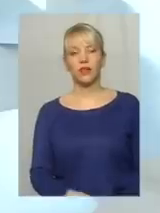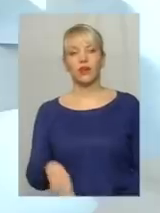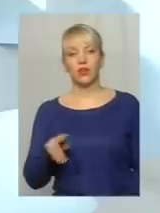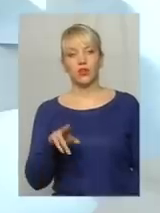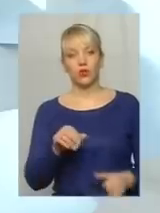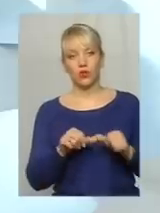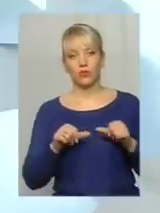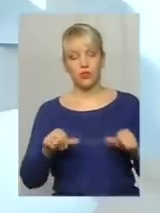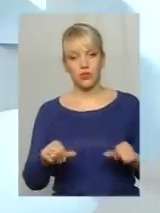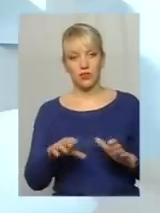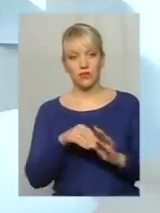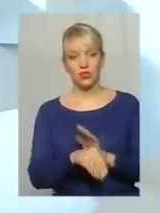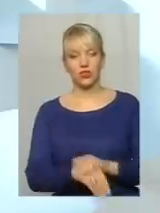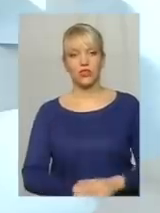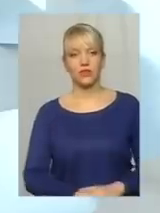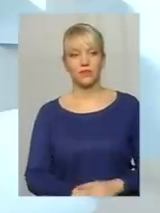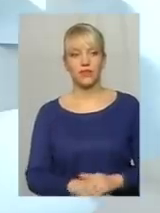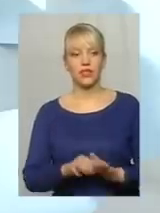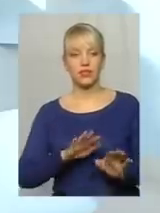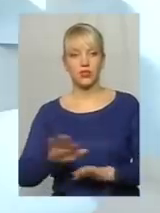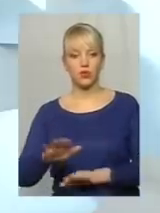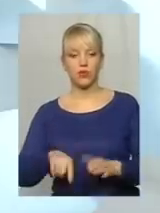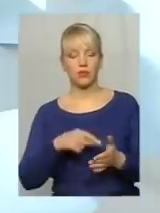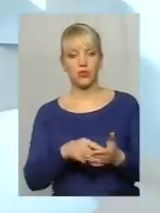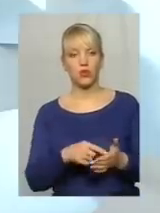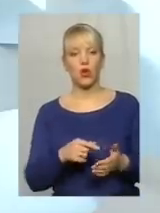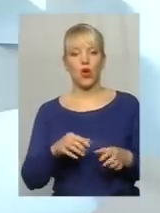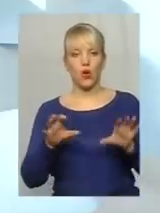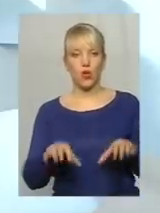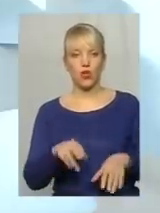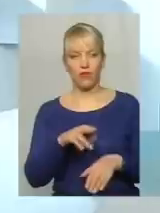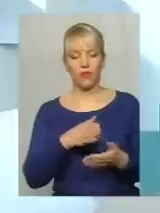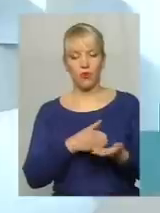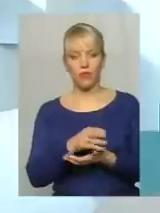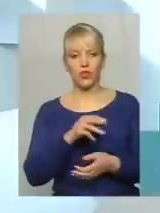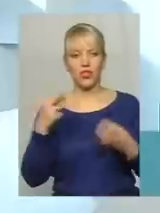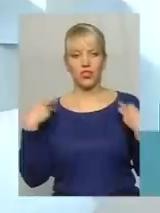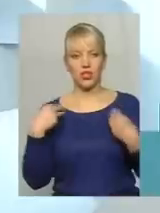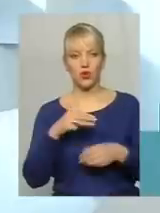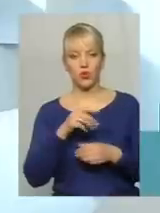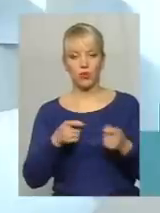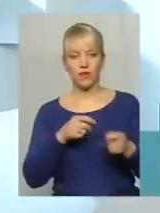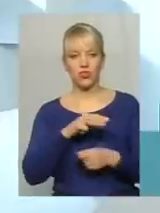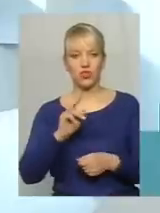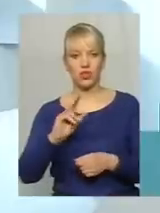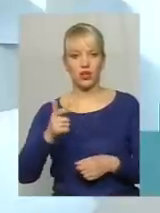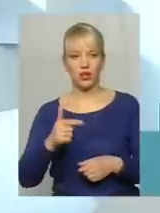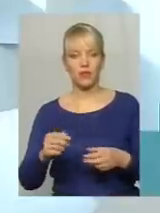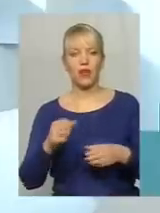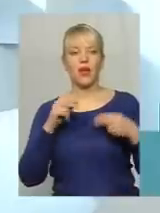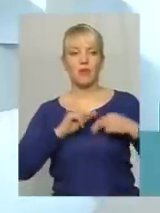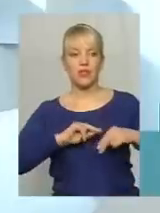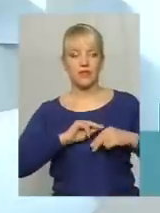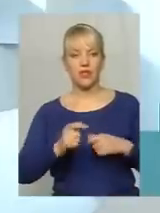війшли заступник міського голови і профільний, начальник управління ЖКГ, працівники управління